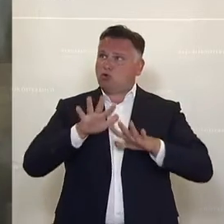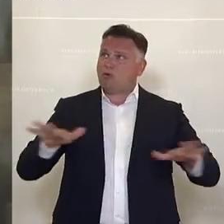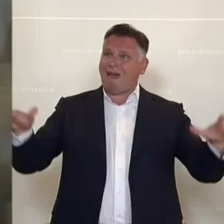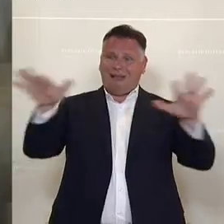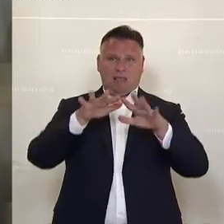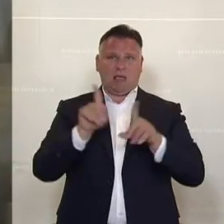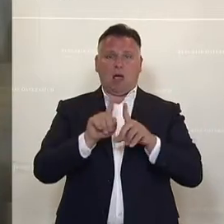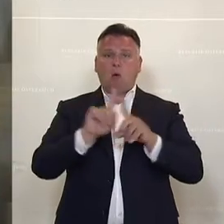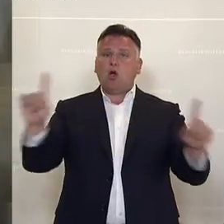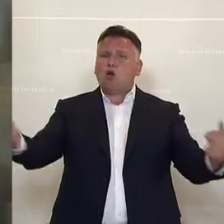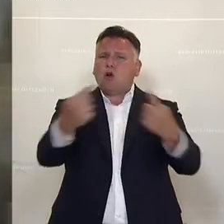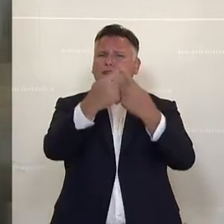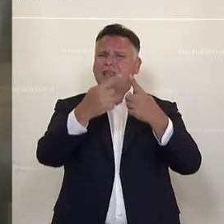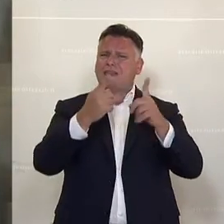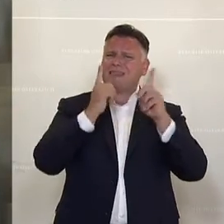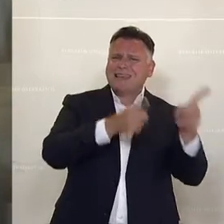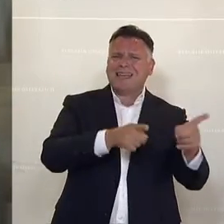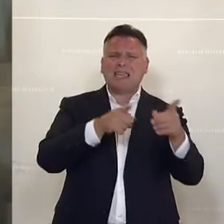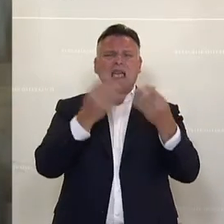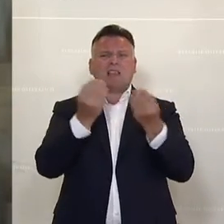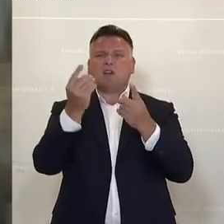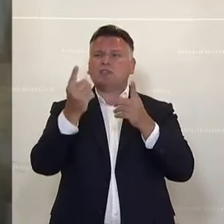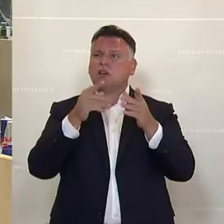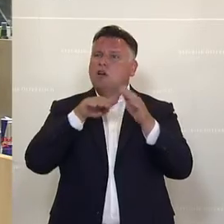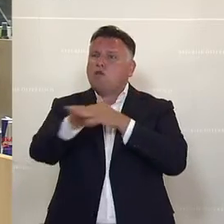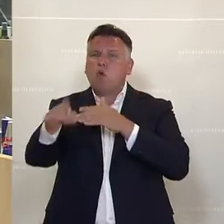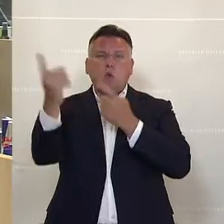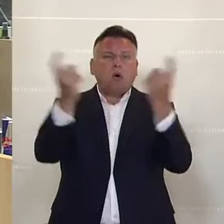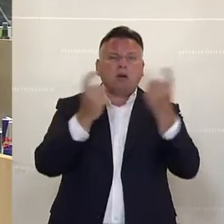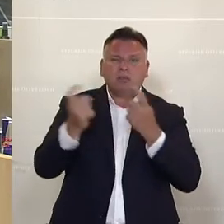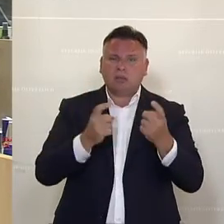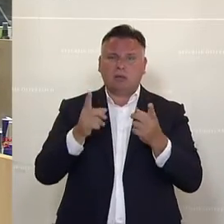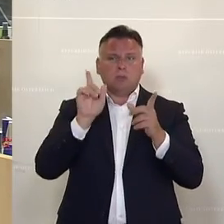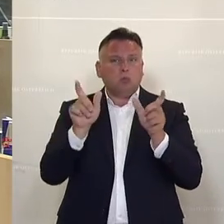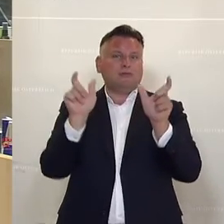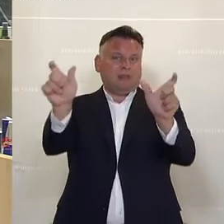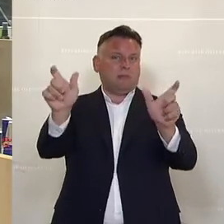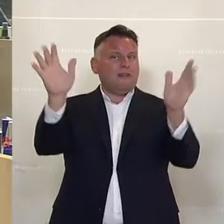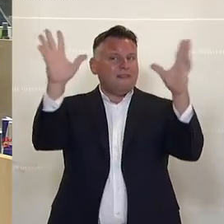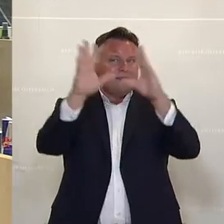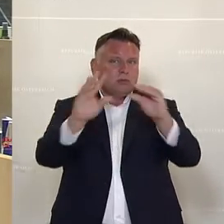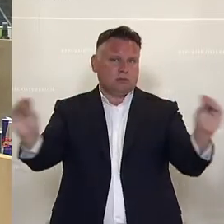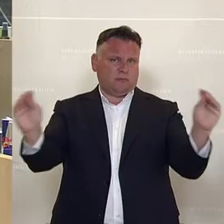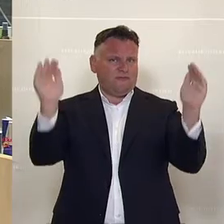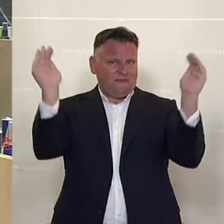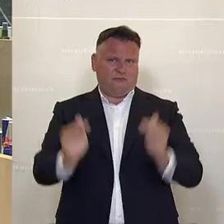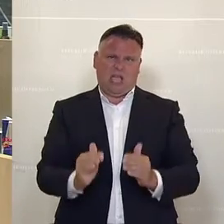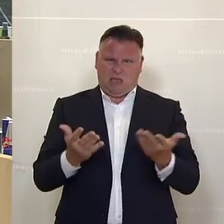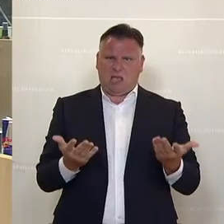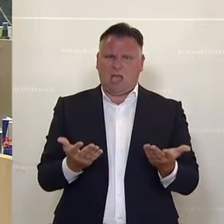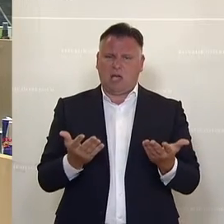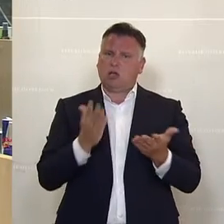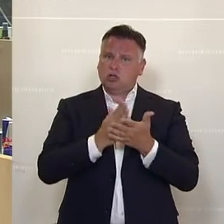um bewaffnete Konflikte, Kriege, Fluchtursachen zu verhindern oder zumindest zu minimieren, sowie darauf abgestimmte